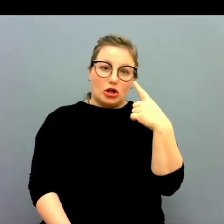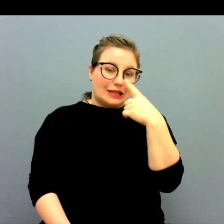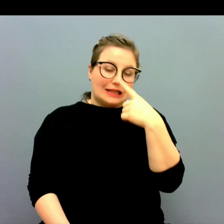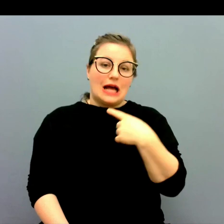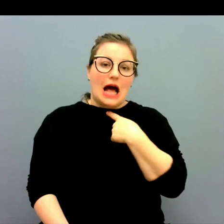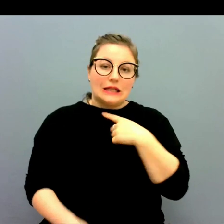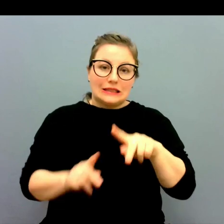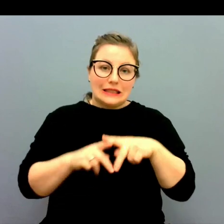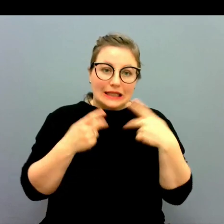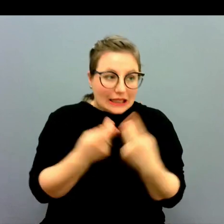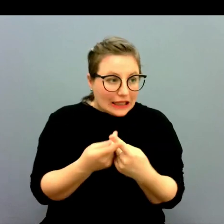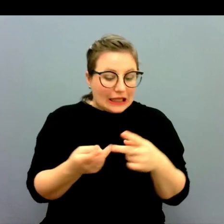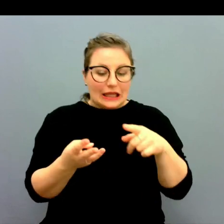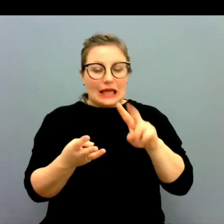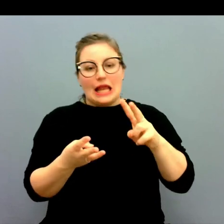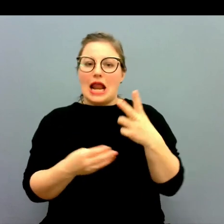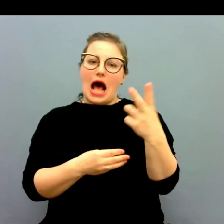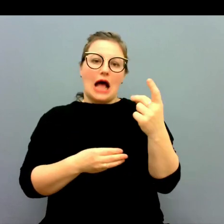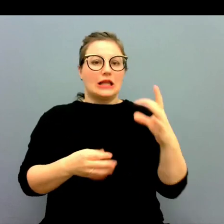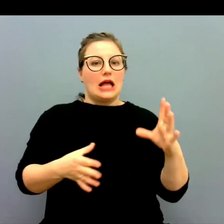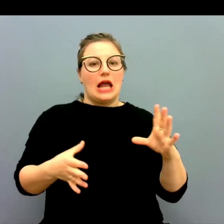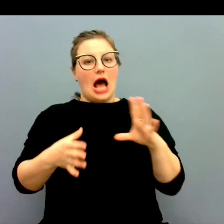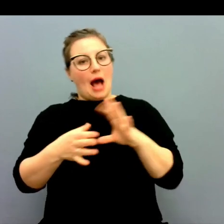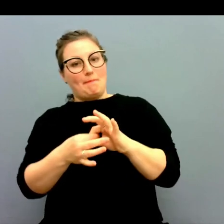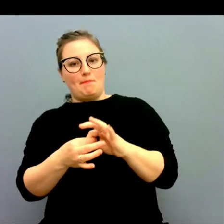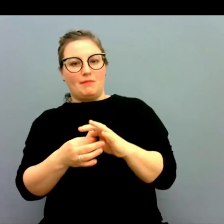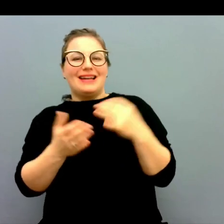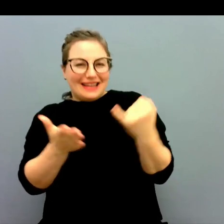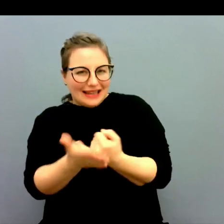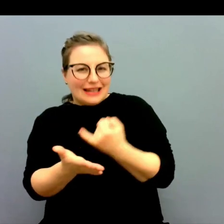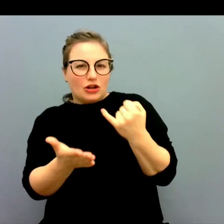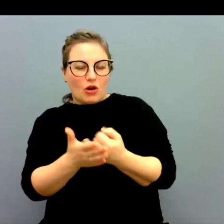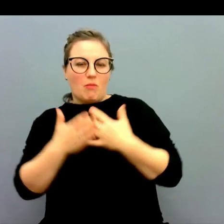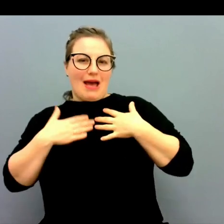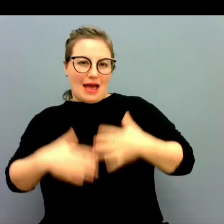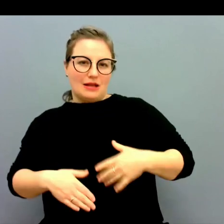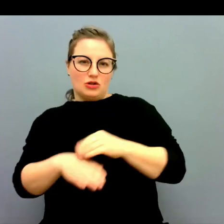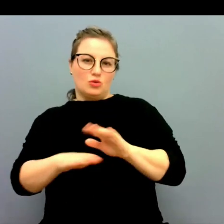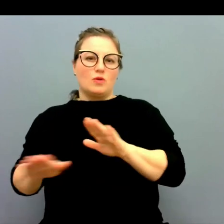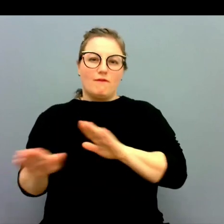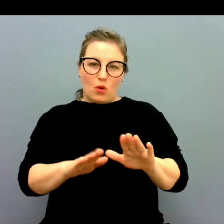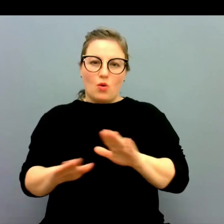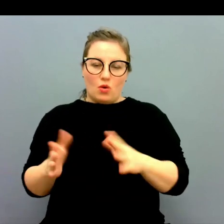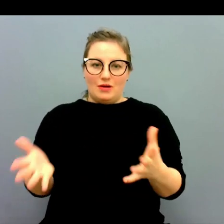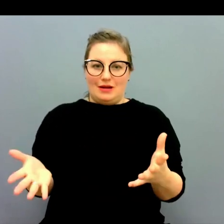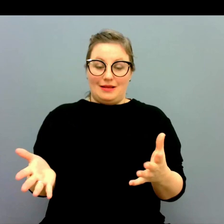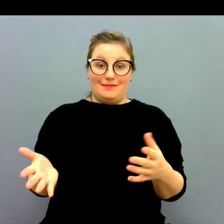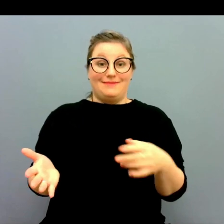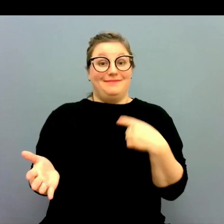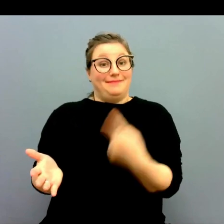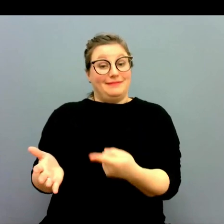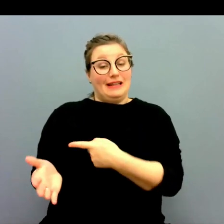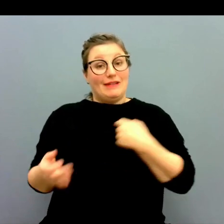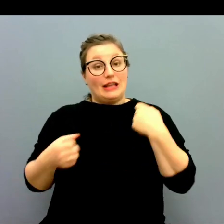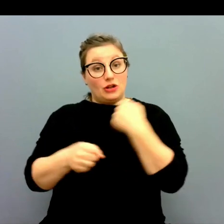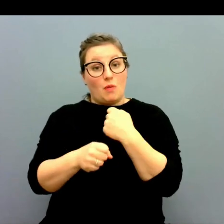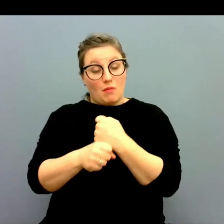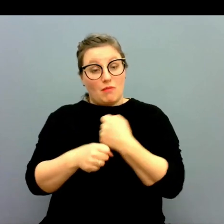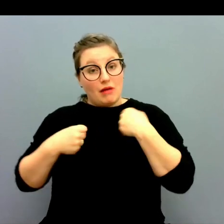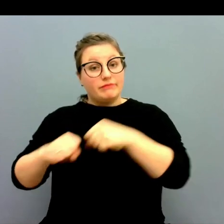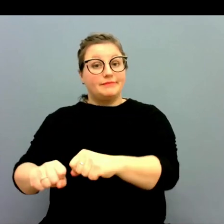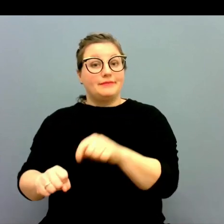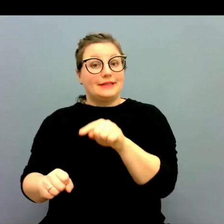halsklinik eller annan tillhörighet. Men inom hälso- och sjukvården och det är där vi